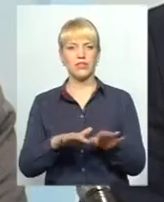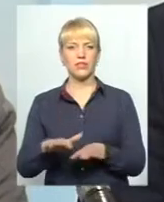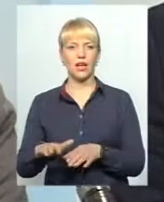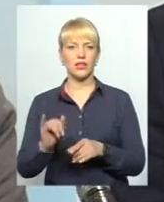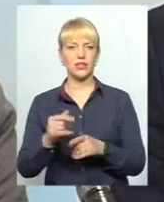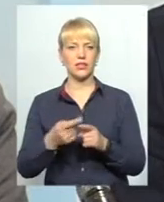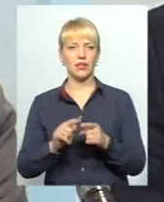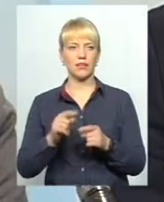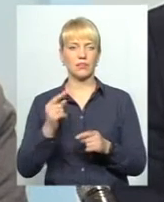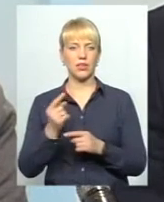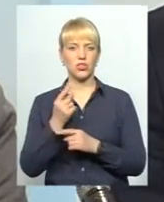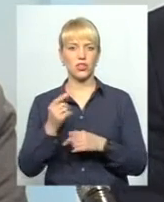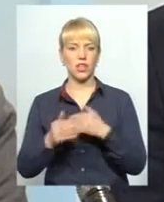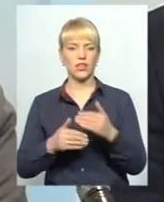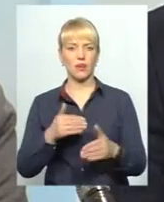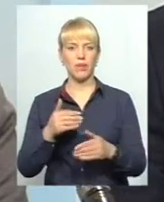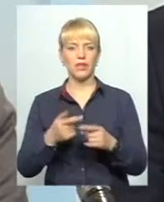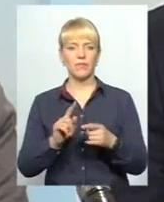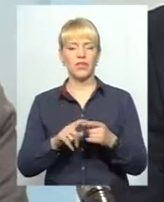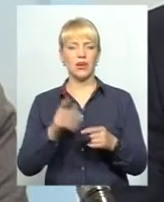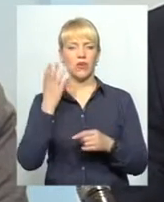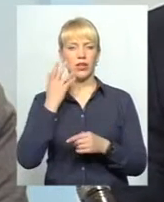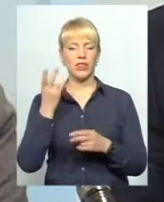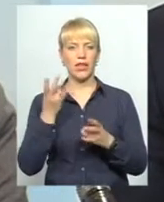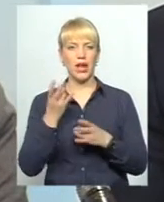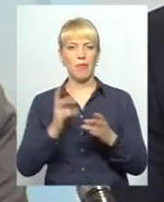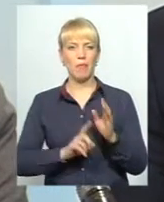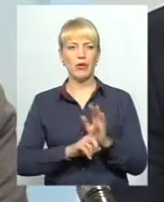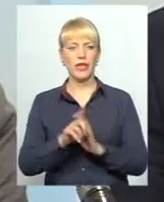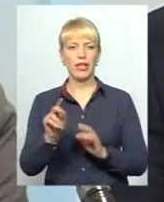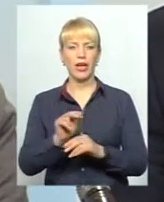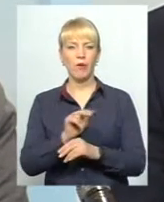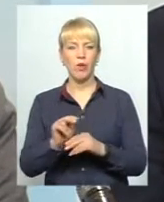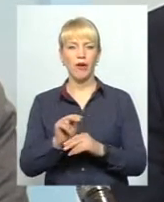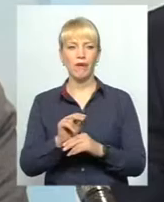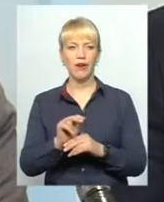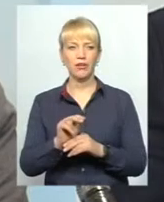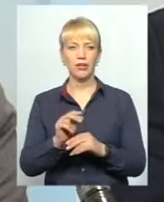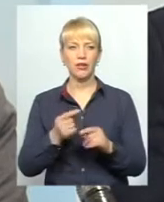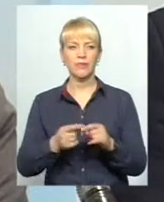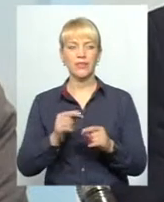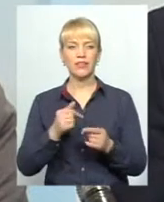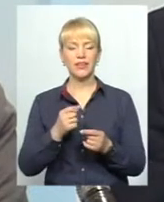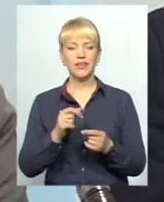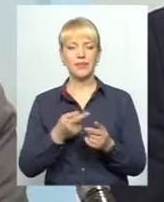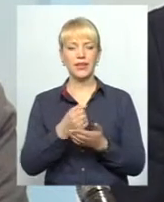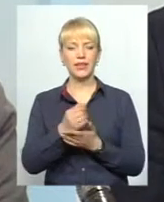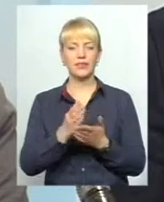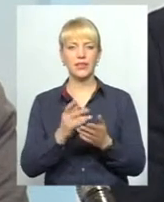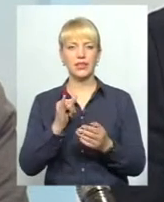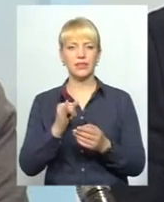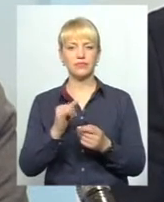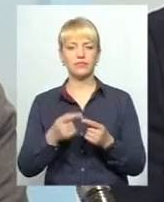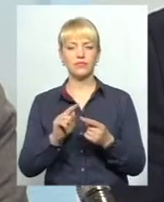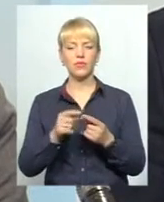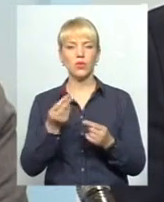насправді це перший етап. Перший етап, коли треба почати ремонтувати, умовно кажучи, ті дирки в інфраструктурі, на 20 років, на які